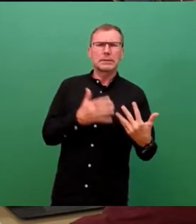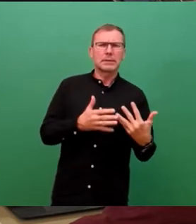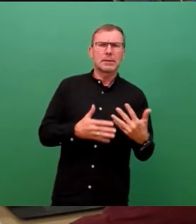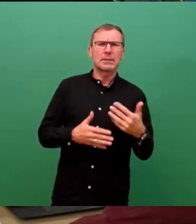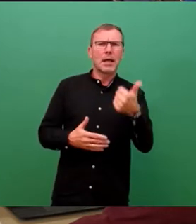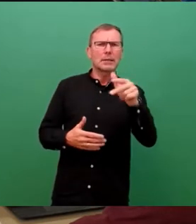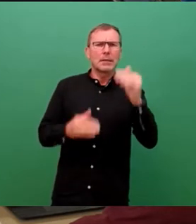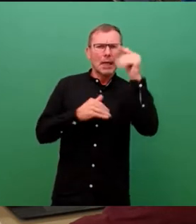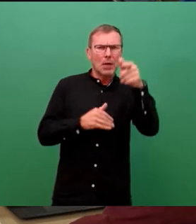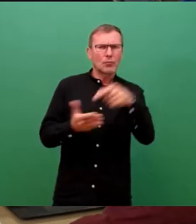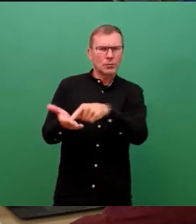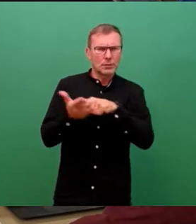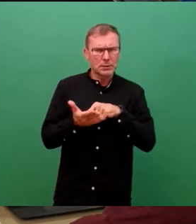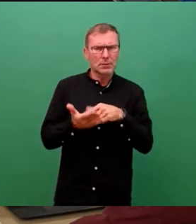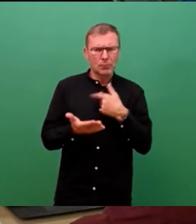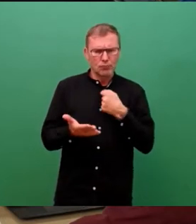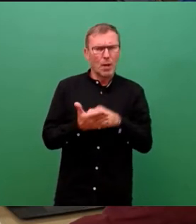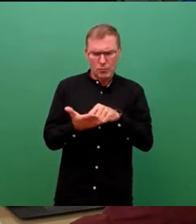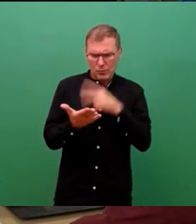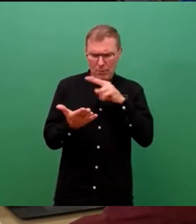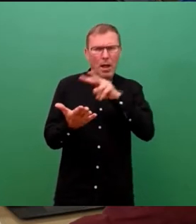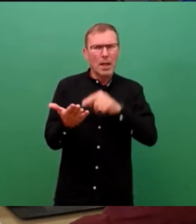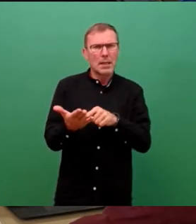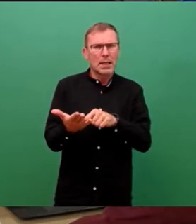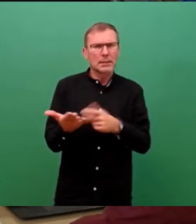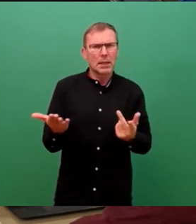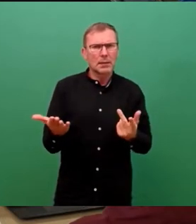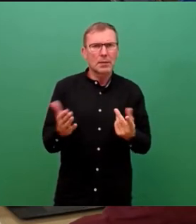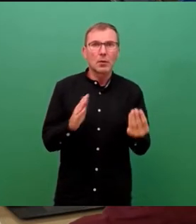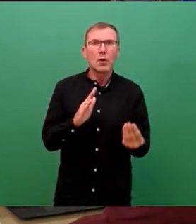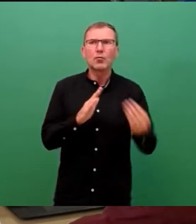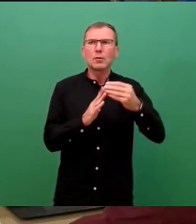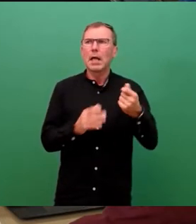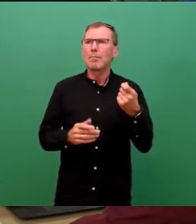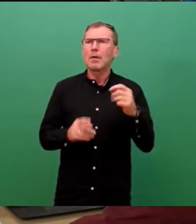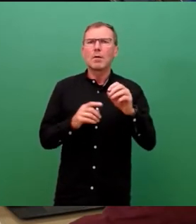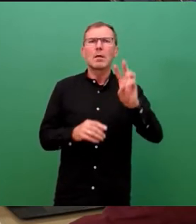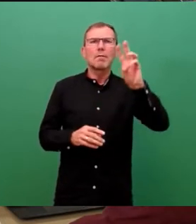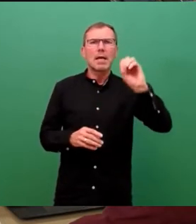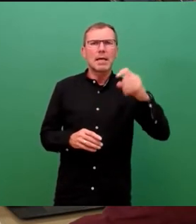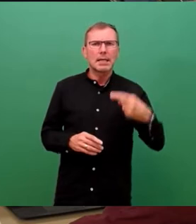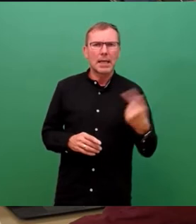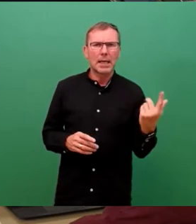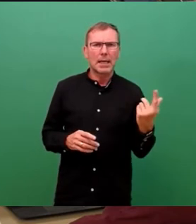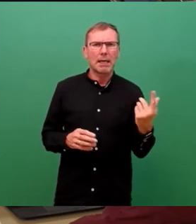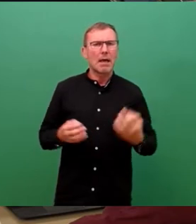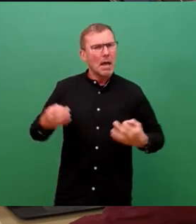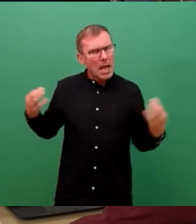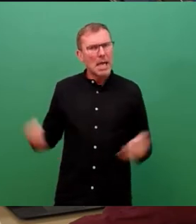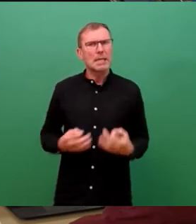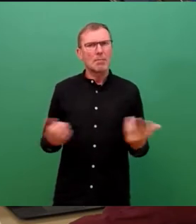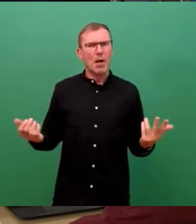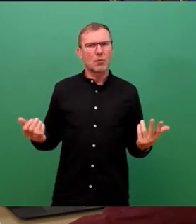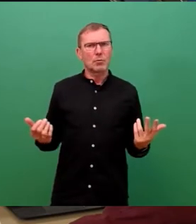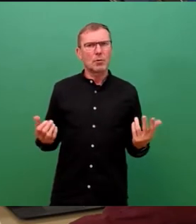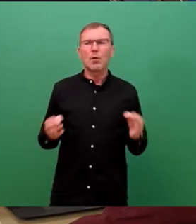eingebracht haben, zum Ausdruck und in der zusätzliche Mittel für die WED als notwendig angesehen werden, um